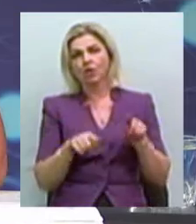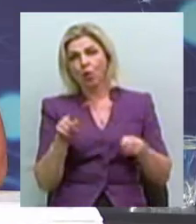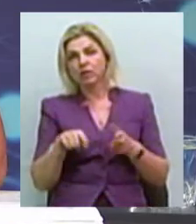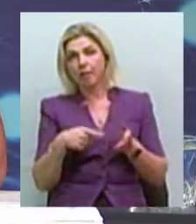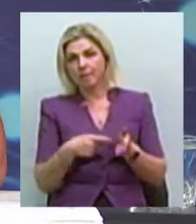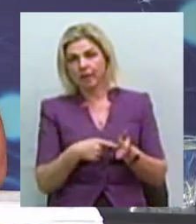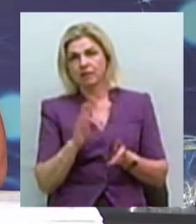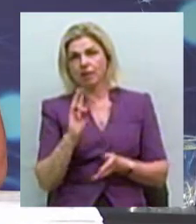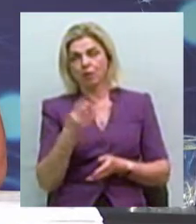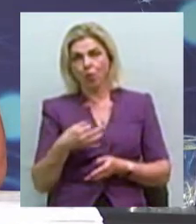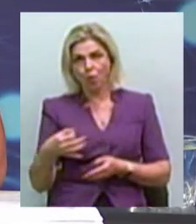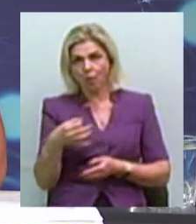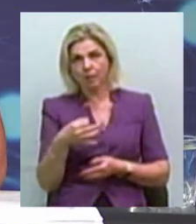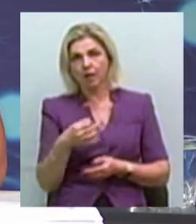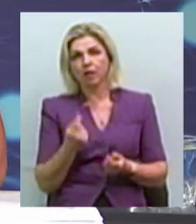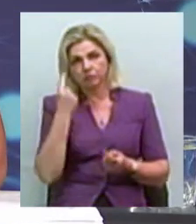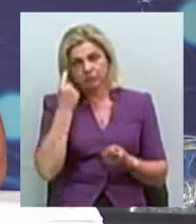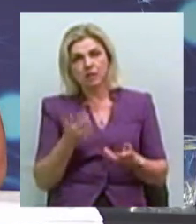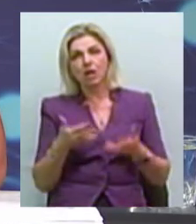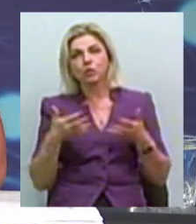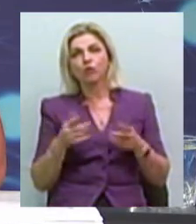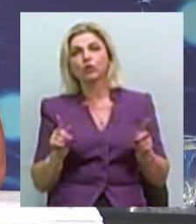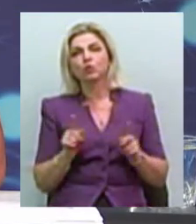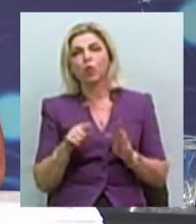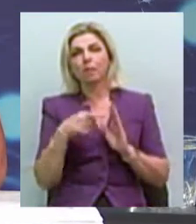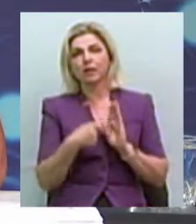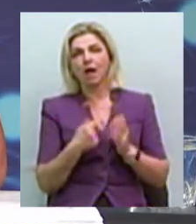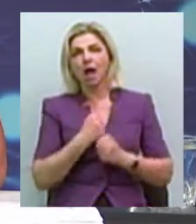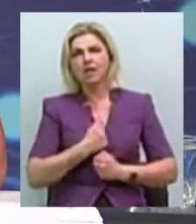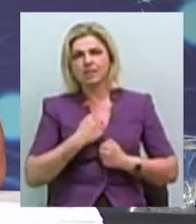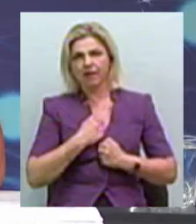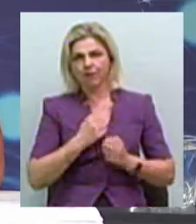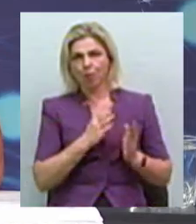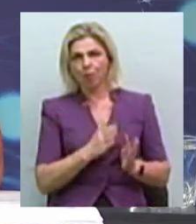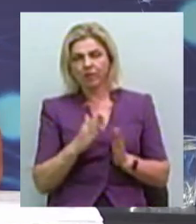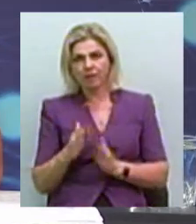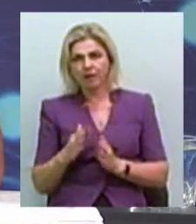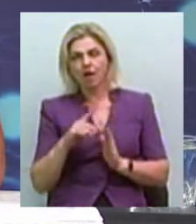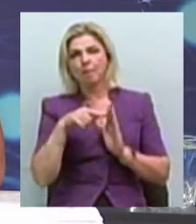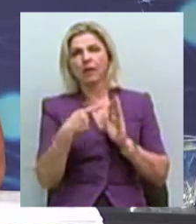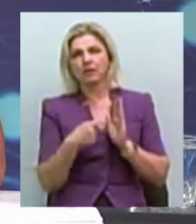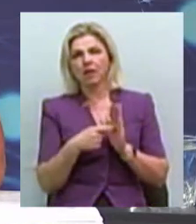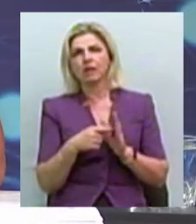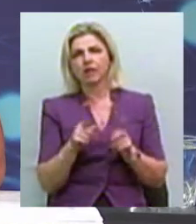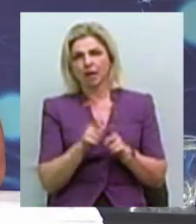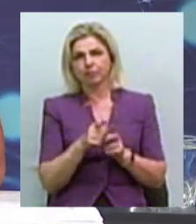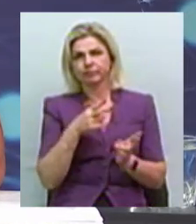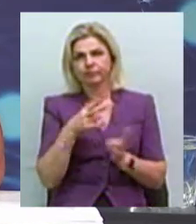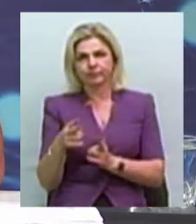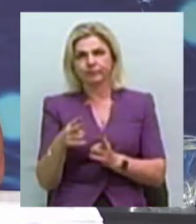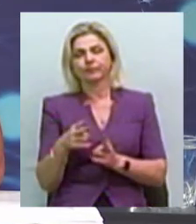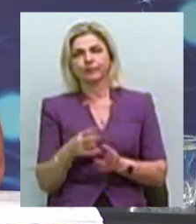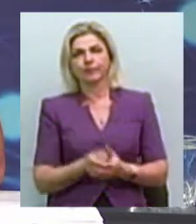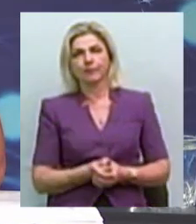Миколаївської області, зв'ясовується, що питання агресивної поведінки, питання завдання якихось дій,